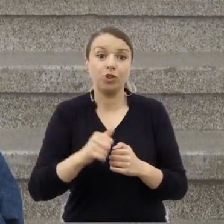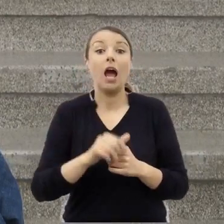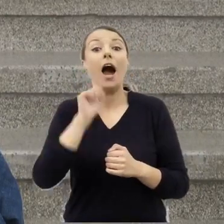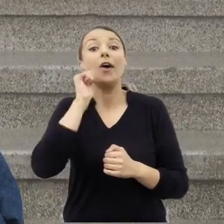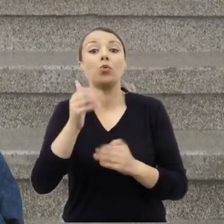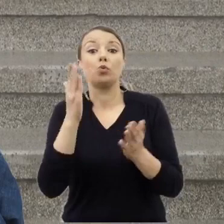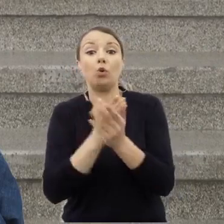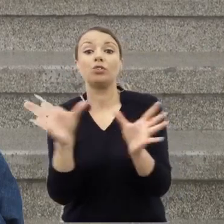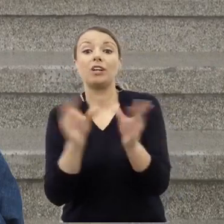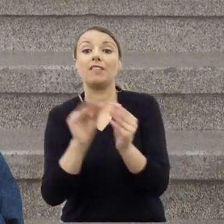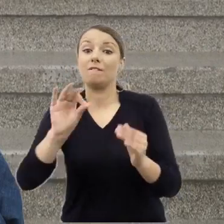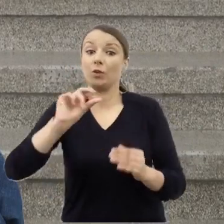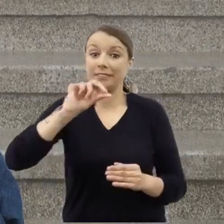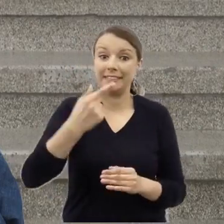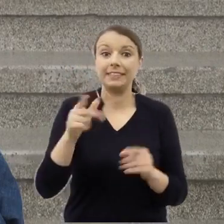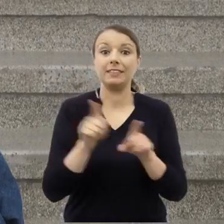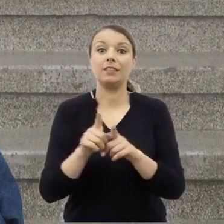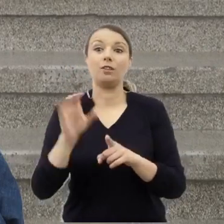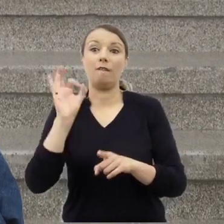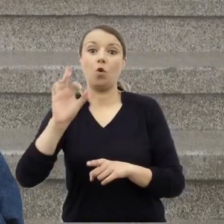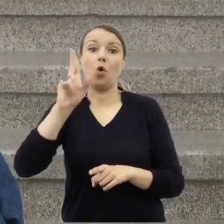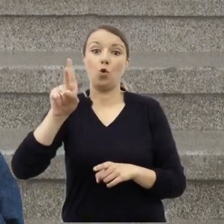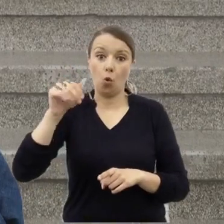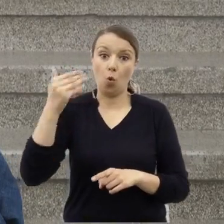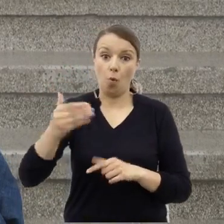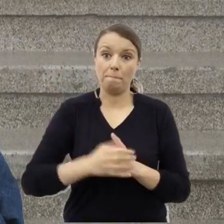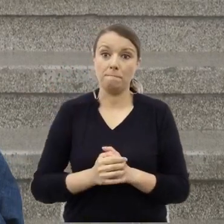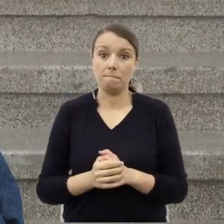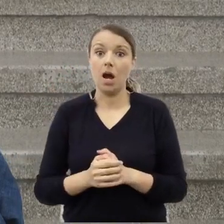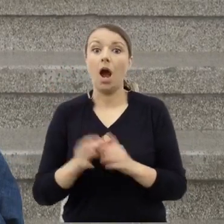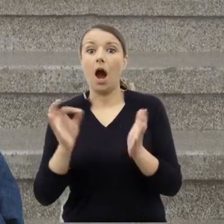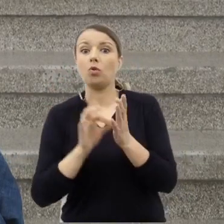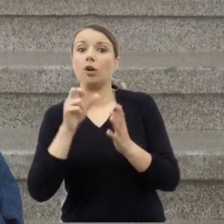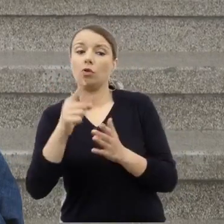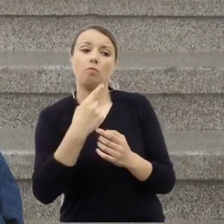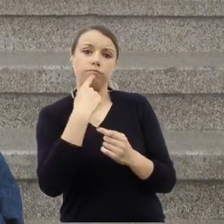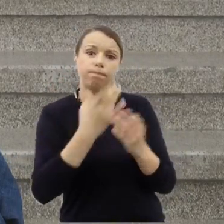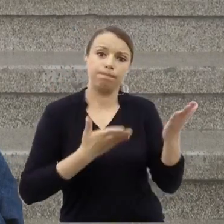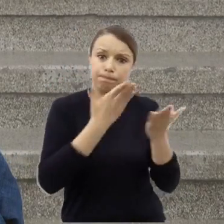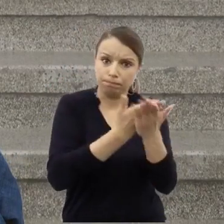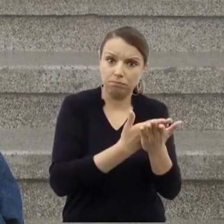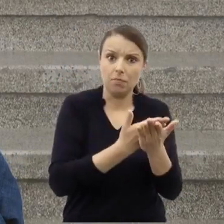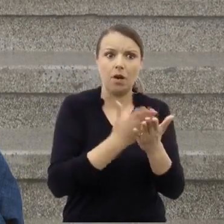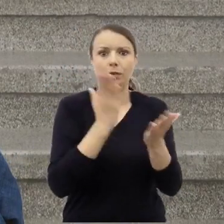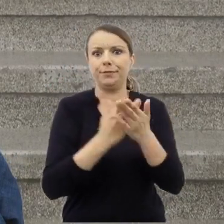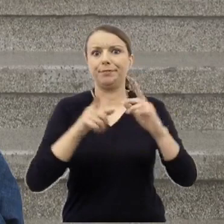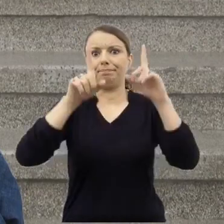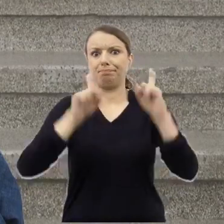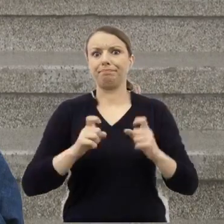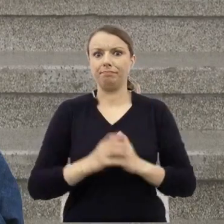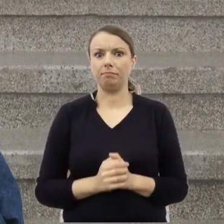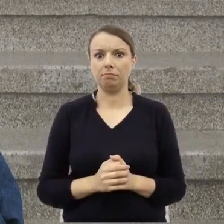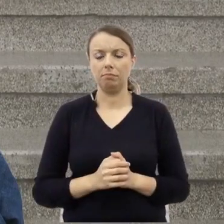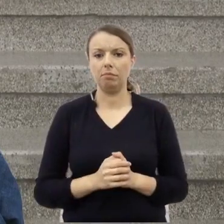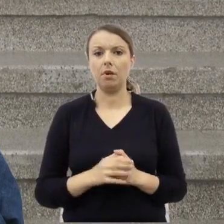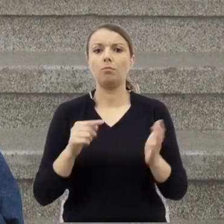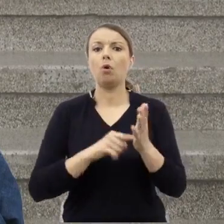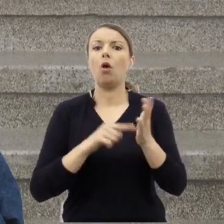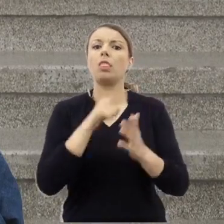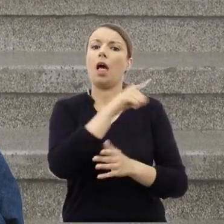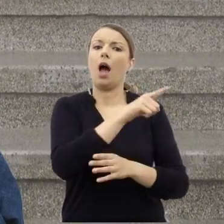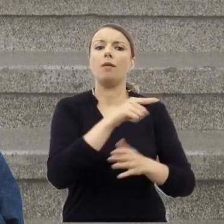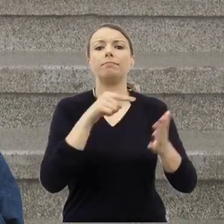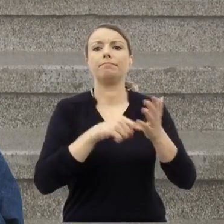Heniem i ze swoim kumem, złożył ten meldunek i zaczęło się. Na posterunku dyżurnym,